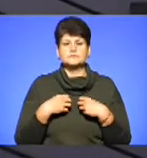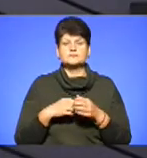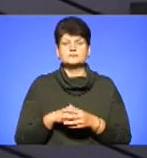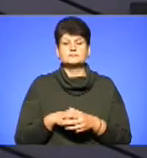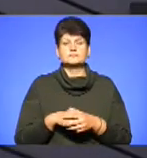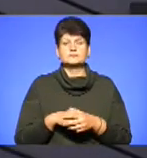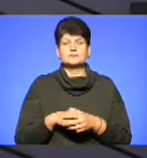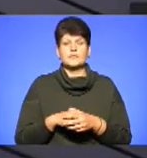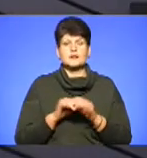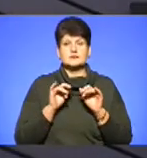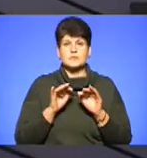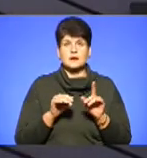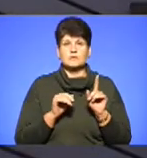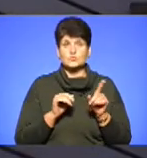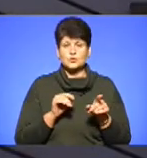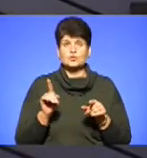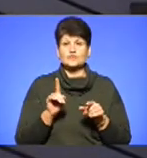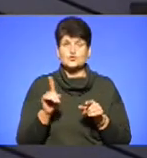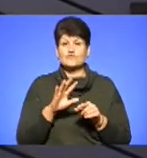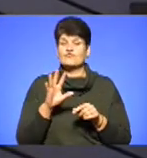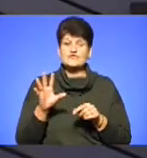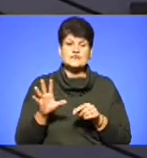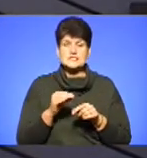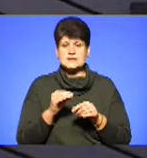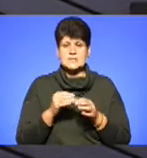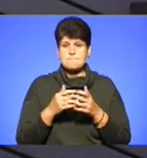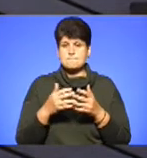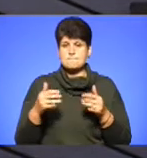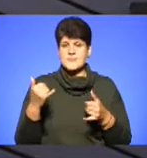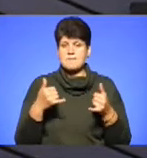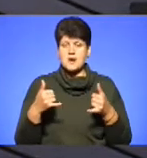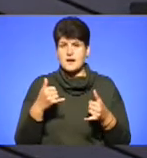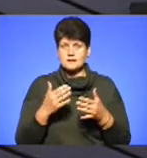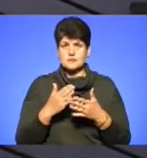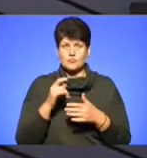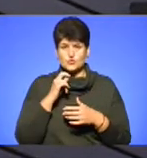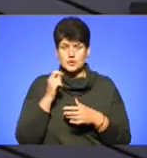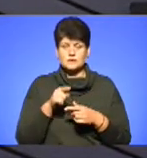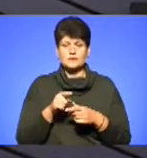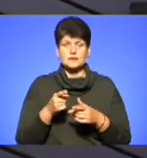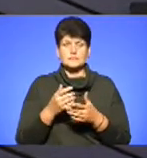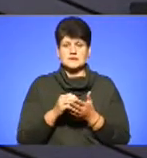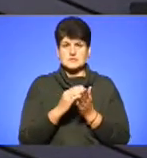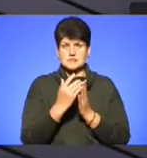Діля в тому, що всі препарати, які дозволені до використання України, вони регламентуються